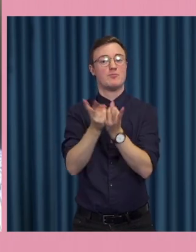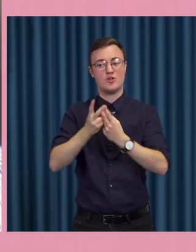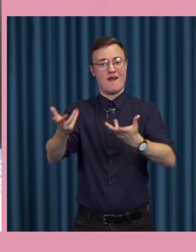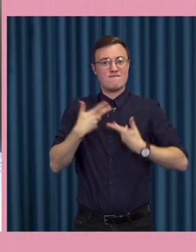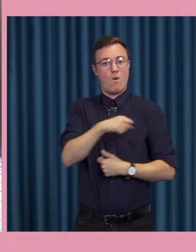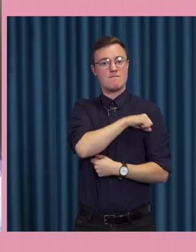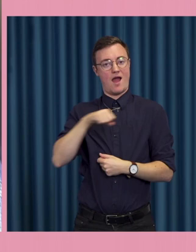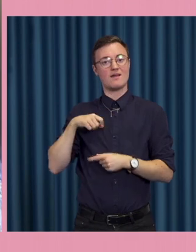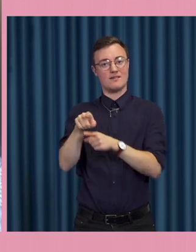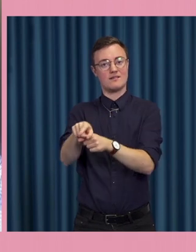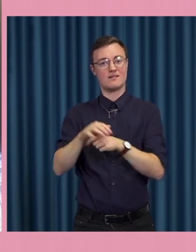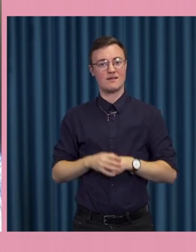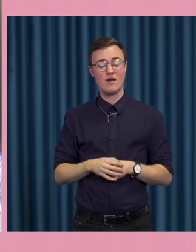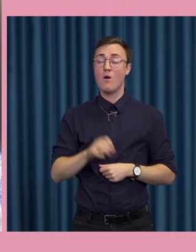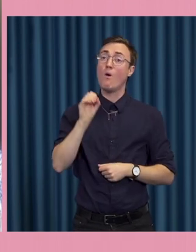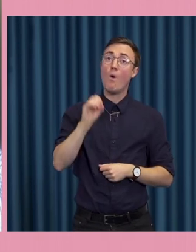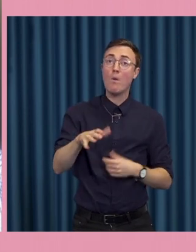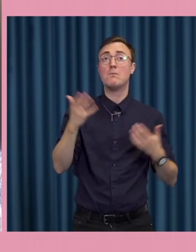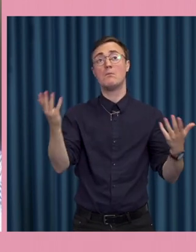därför att om det är